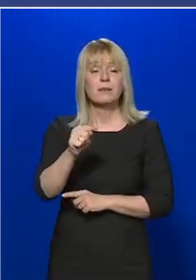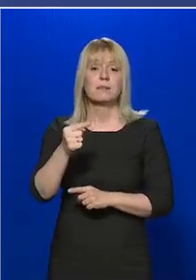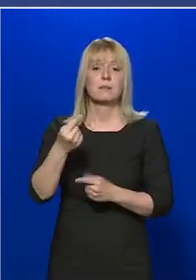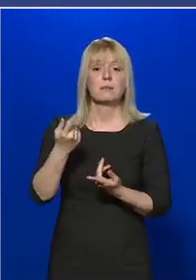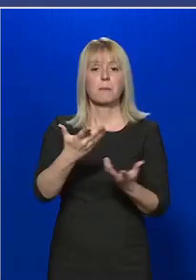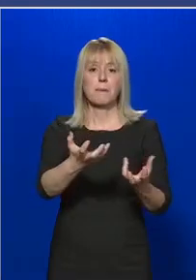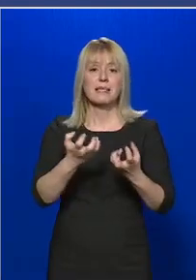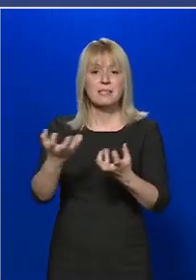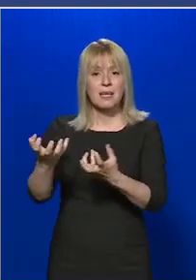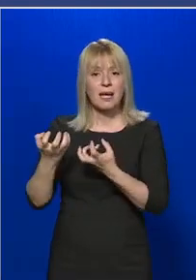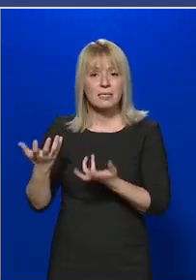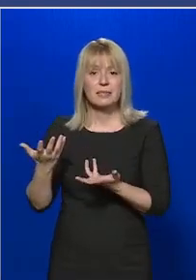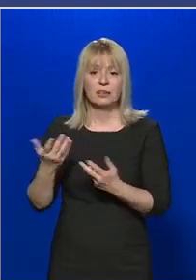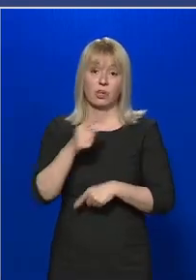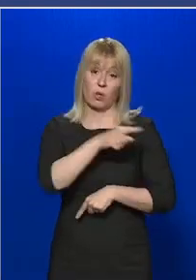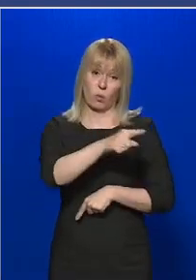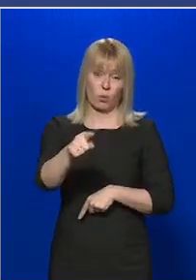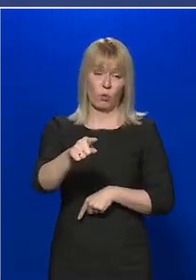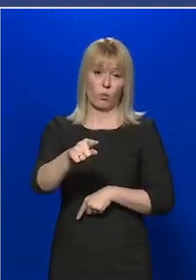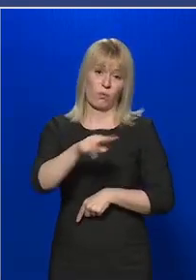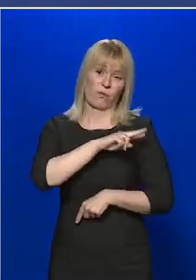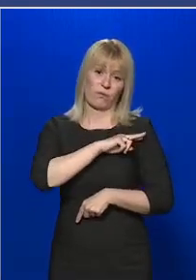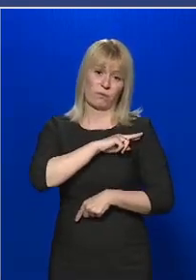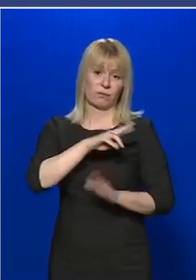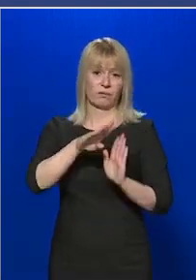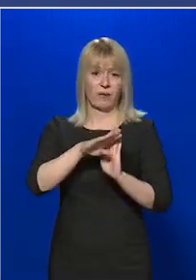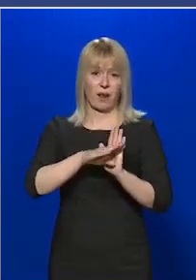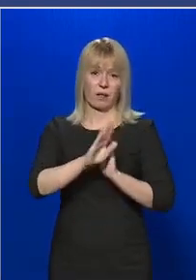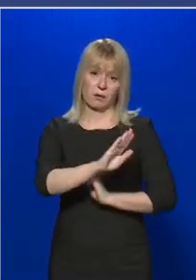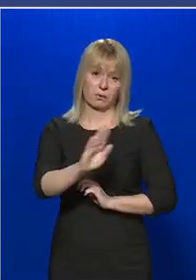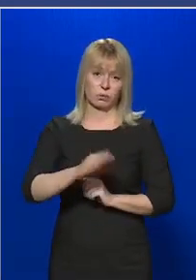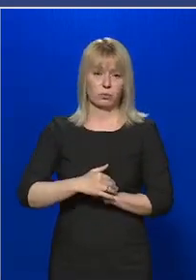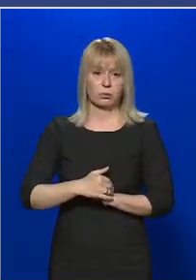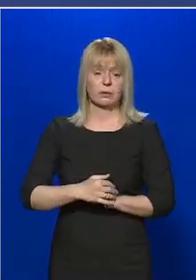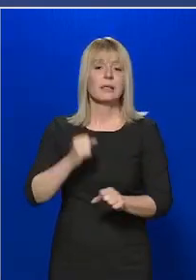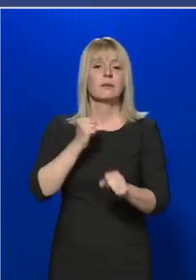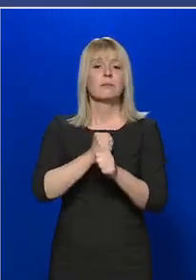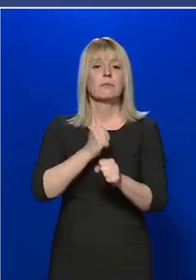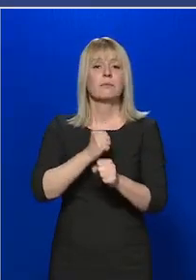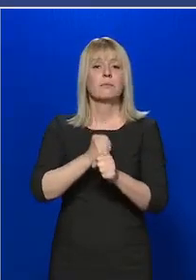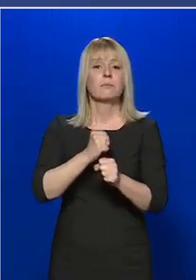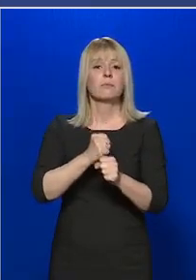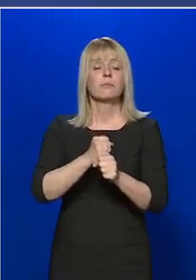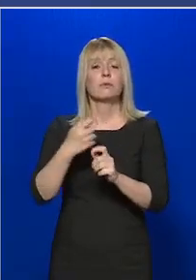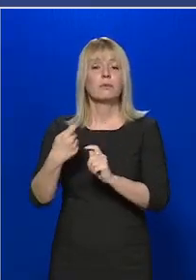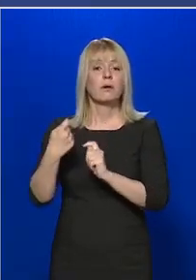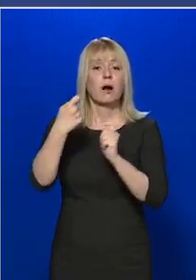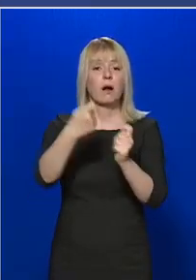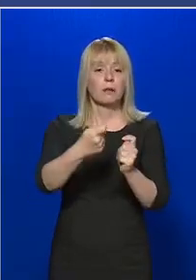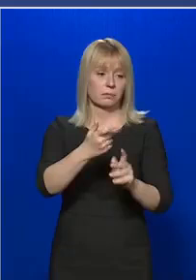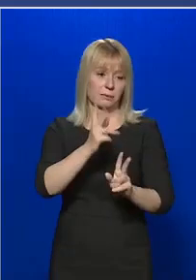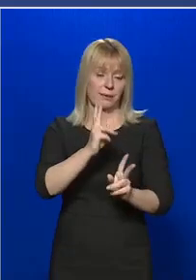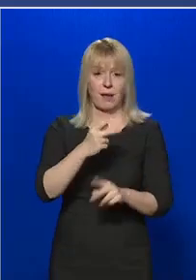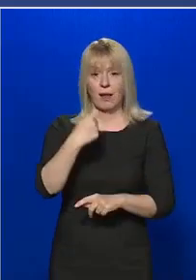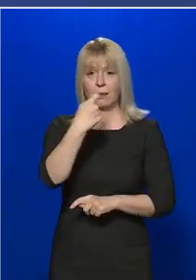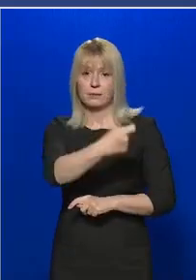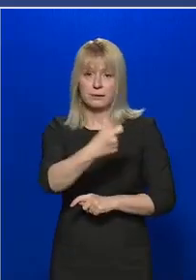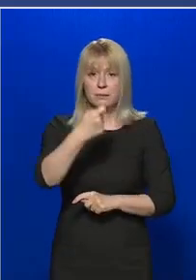beszerzése az ő feladatuk. Tehát a munkáltató szerzi be mindig az egyéni